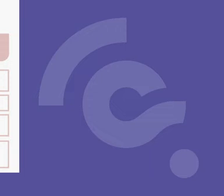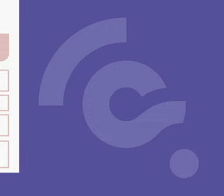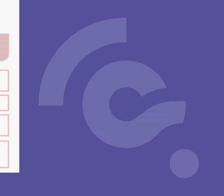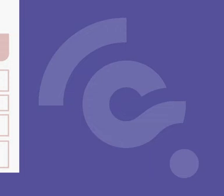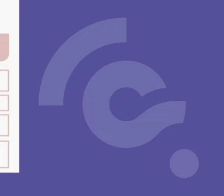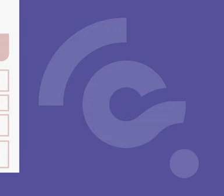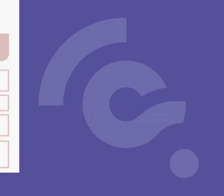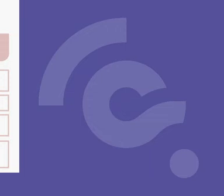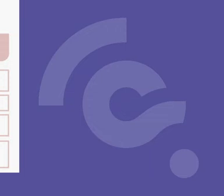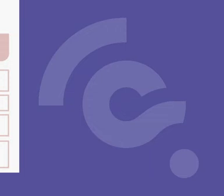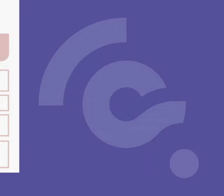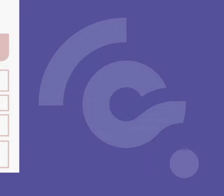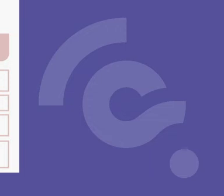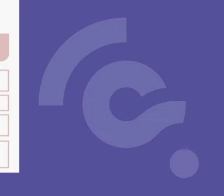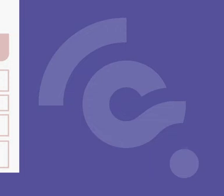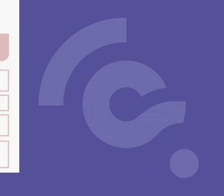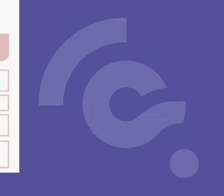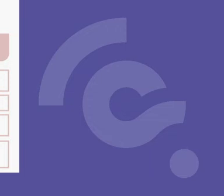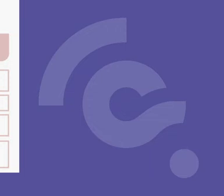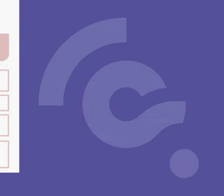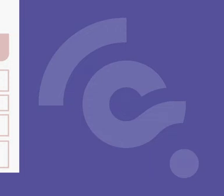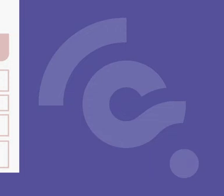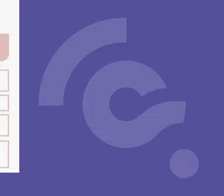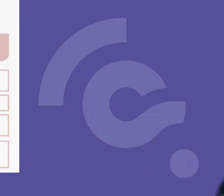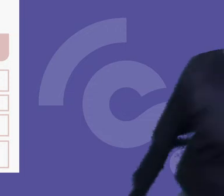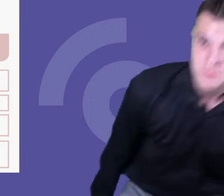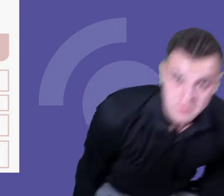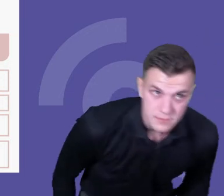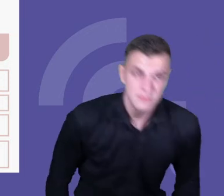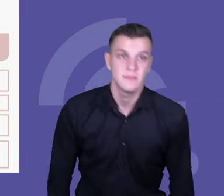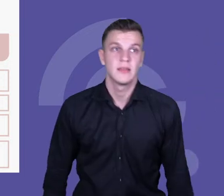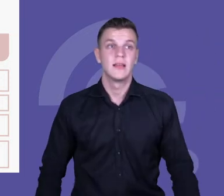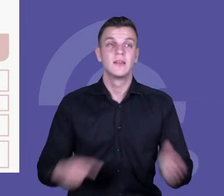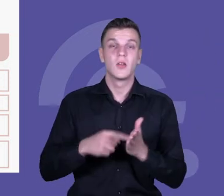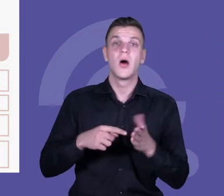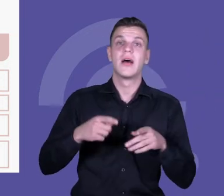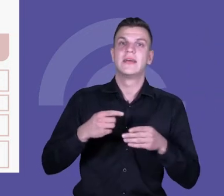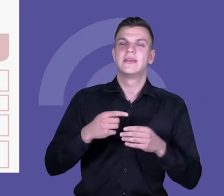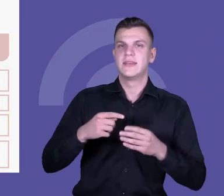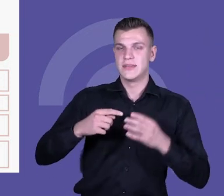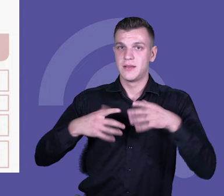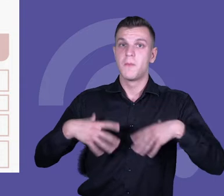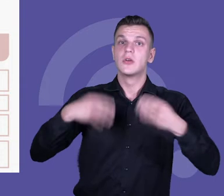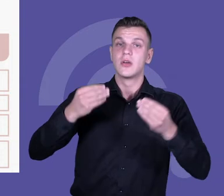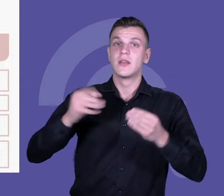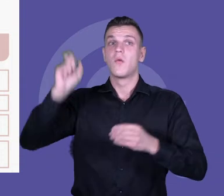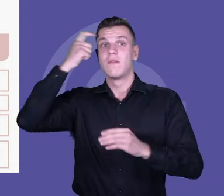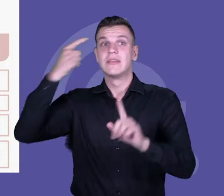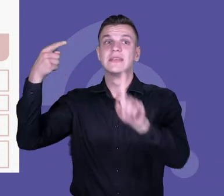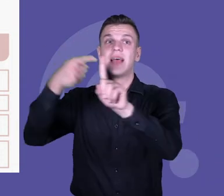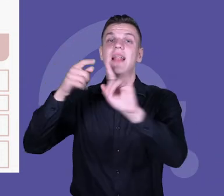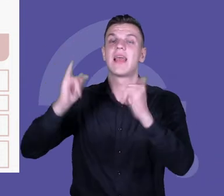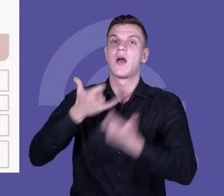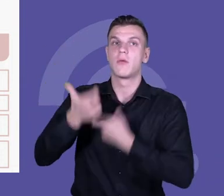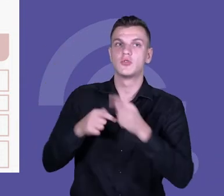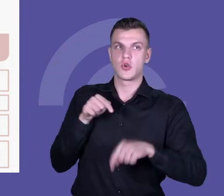dawać sobie informację zwrotną i potrzebują takiej postawy indywidualnej odpowiedzialności. I my dalej to dekomponujemy na jakieś konkretne elementy. I